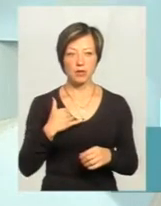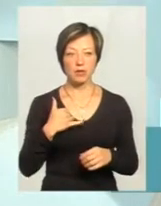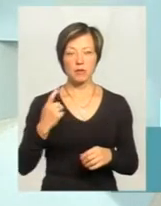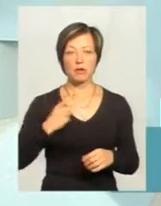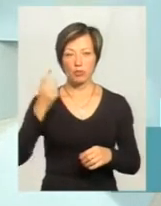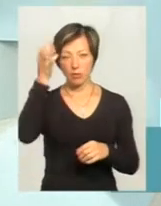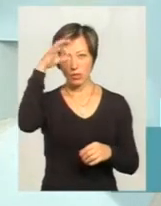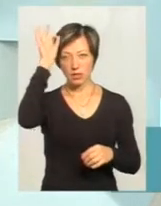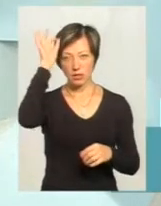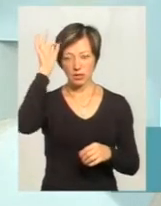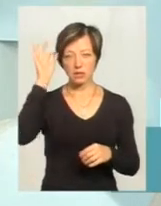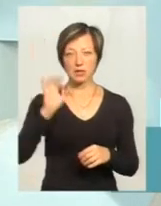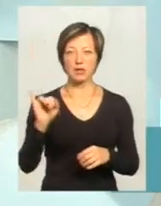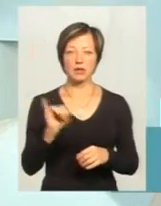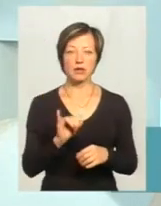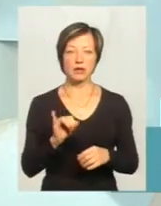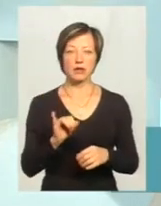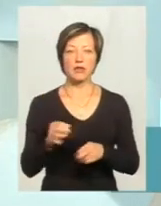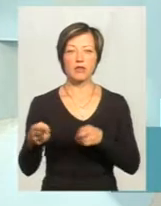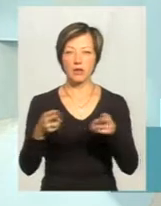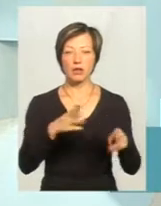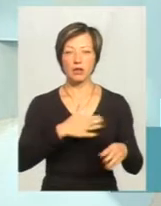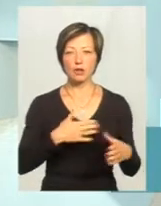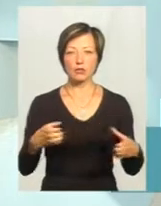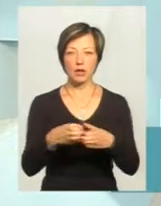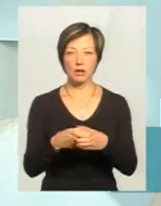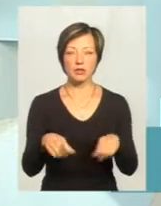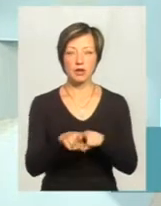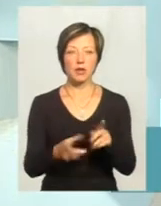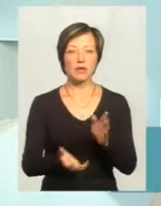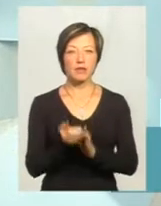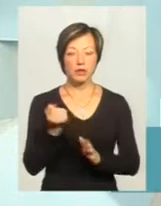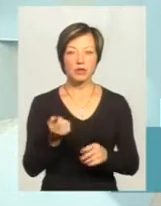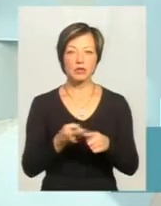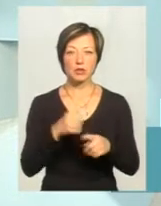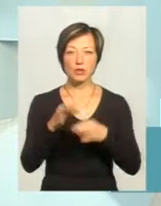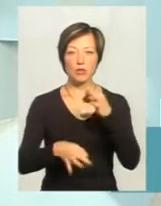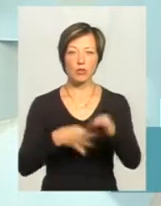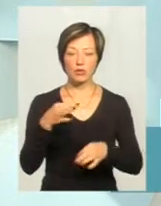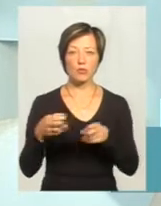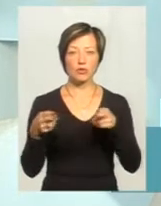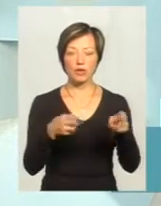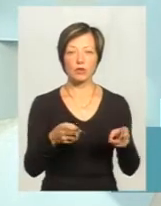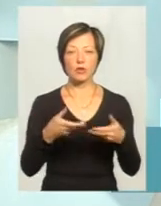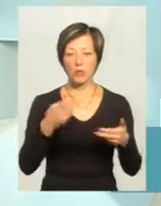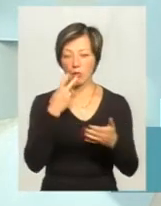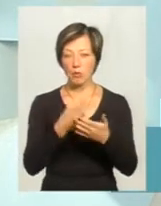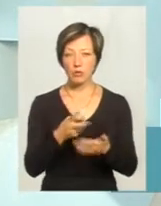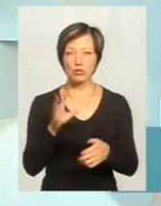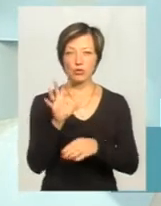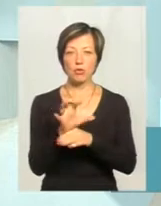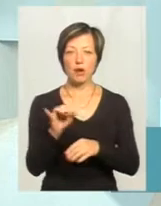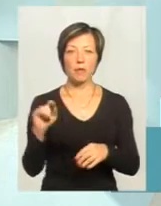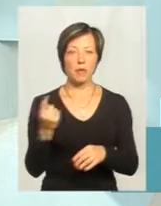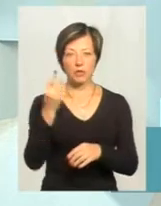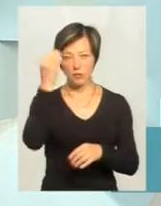поліцейські. І виїхала наша бригада таких рятівників, які цілодобово у нас виїжджають. І ми побачили собаку, і